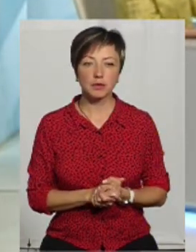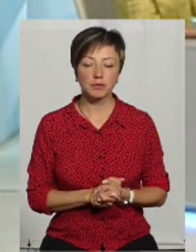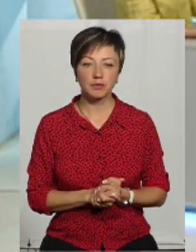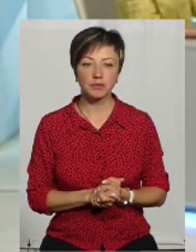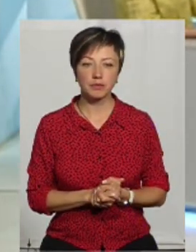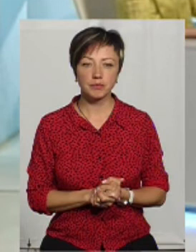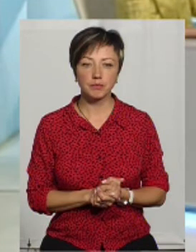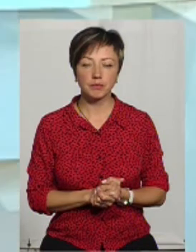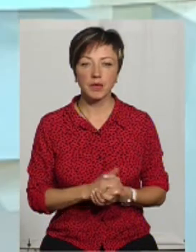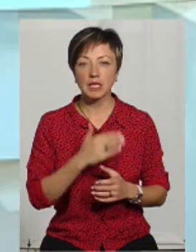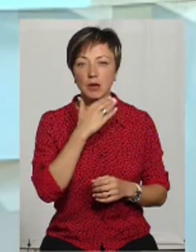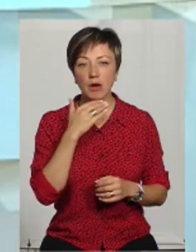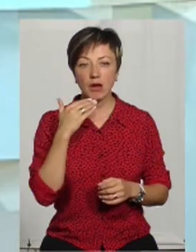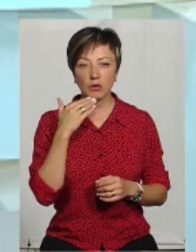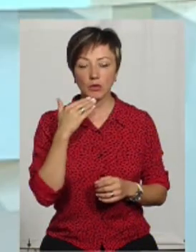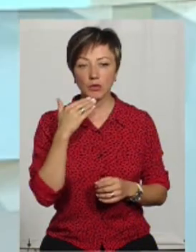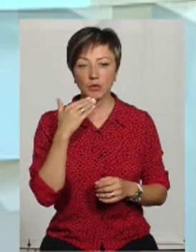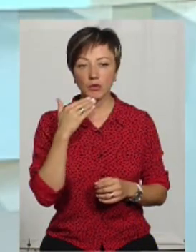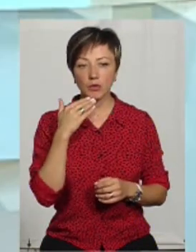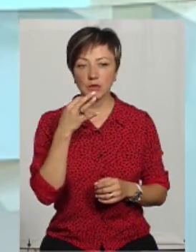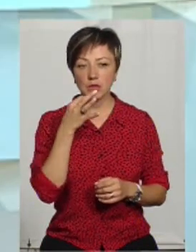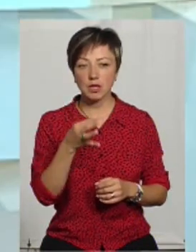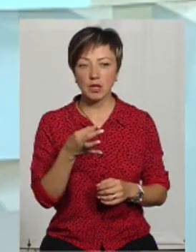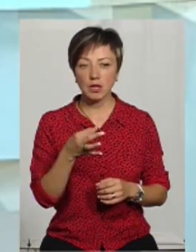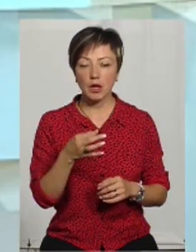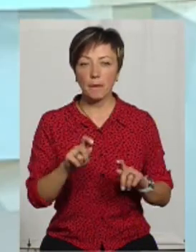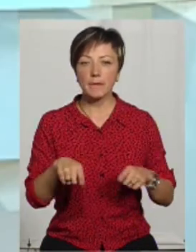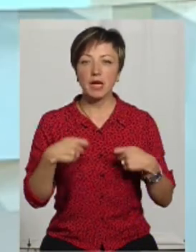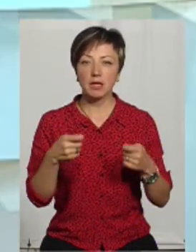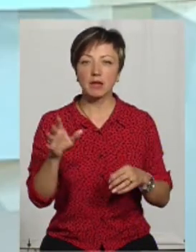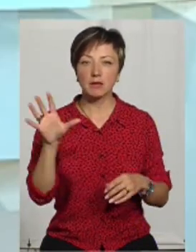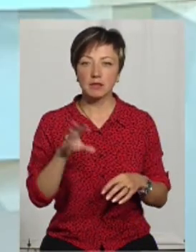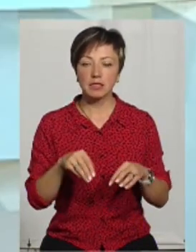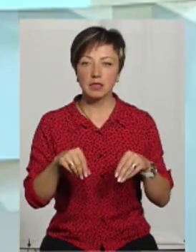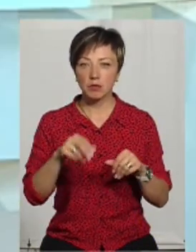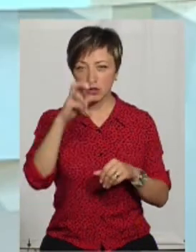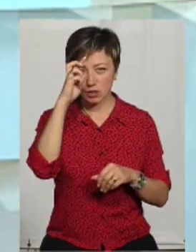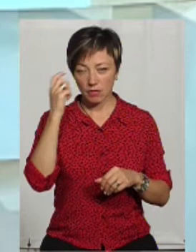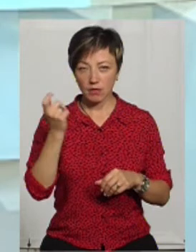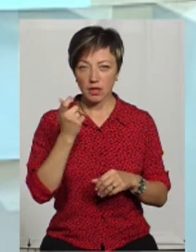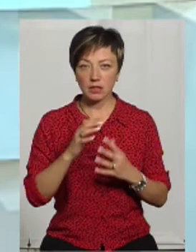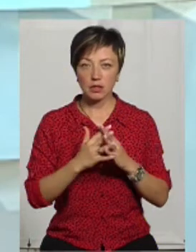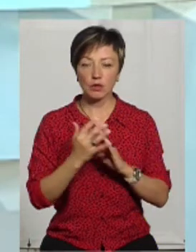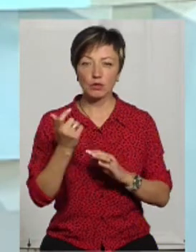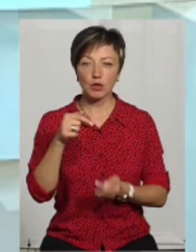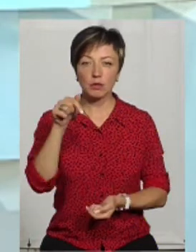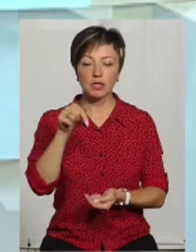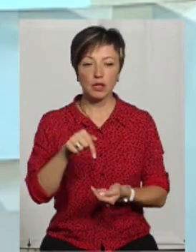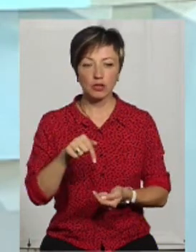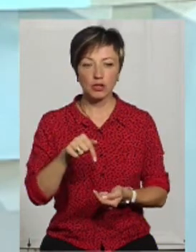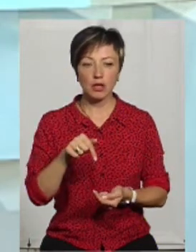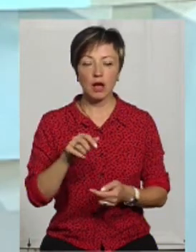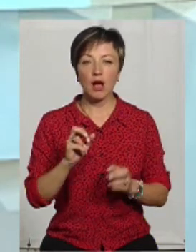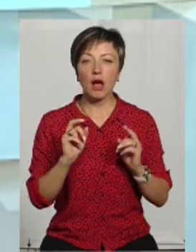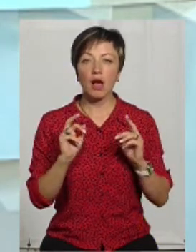Стосовно сказали, що забагато. Хочу сказати, що ми передали їм всі землі державної власності сільськогосподарського призначення.